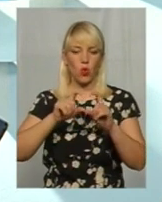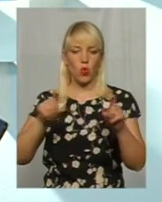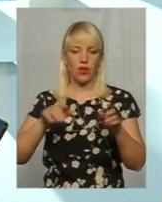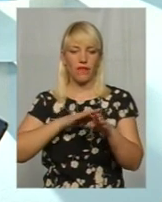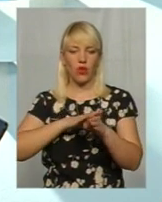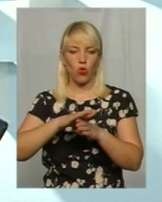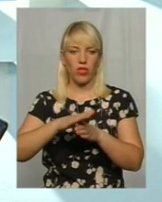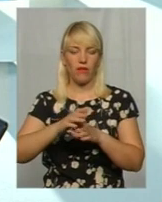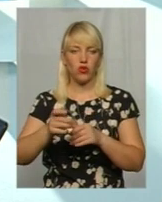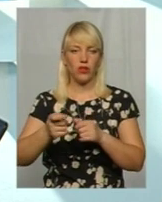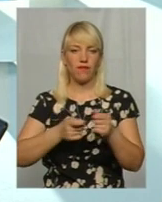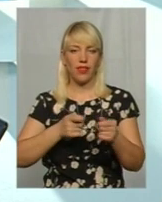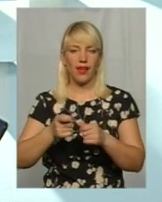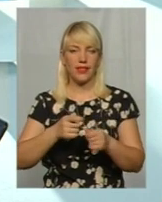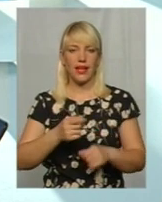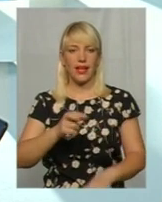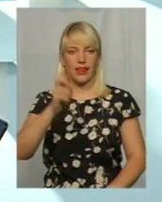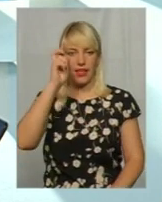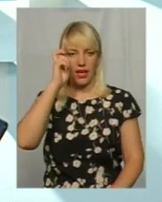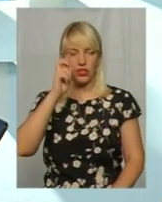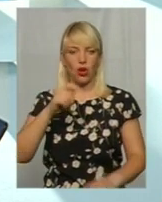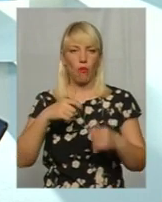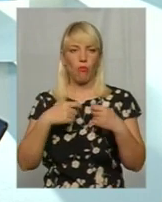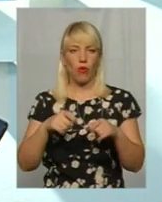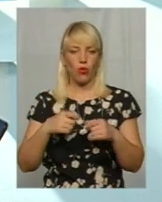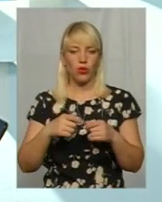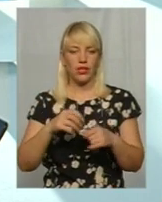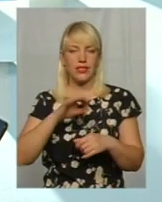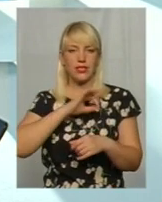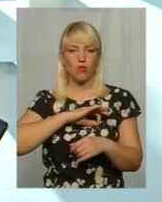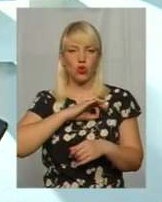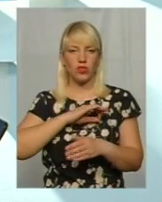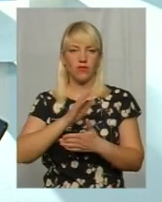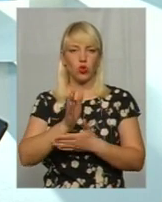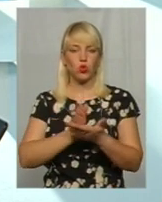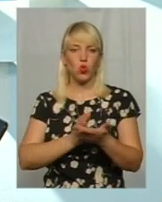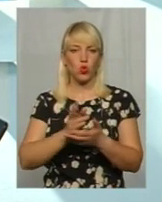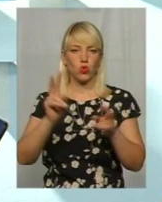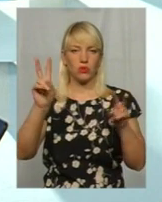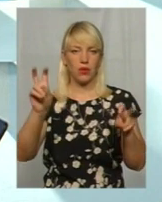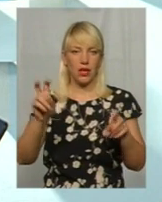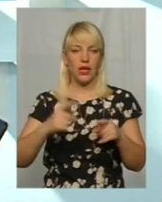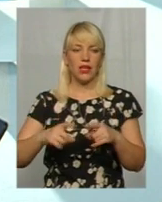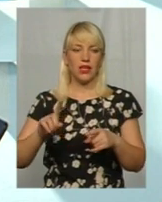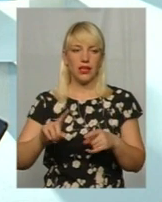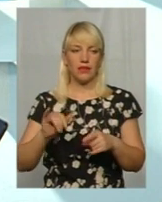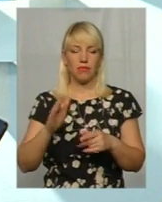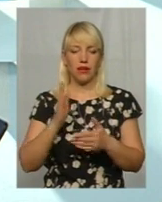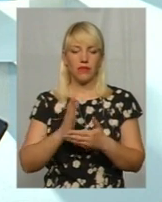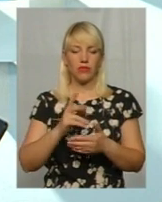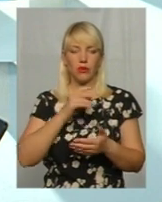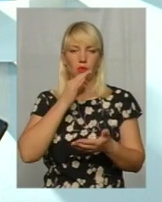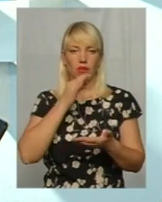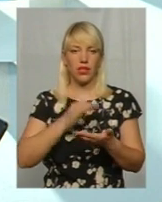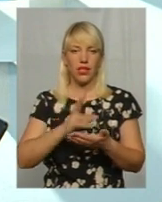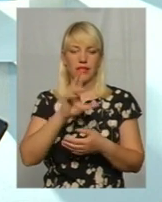Держпродспоживслужба. Держпродспоживслужба в своєму складі має управління з питань захисту прав